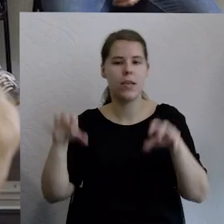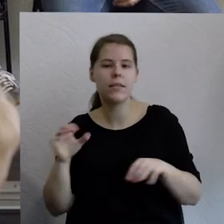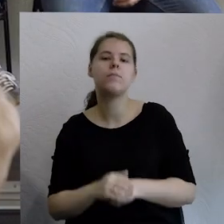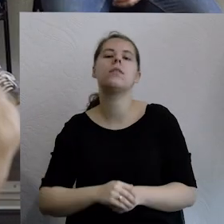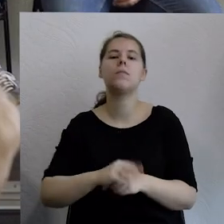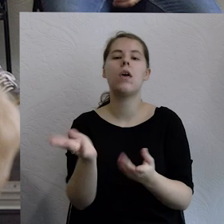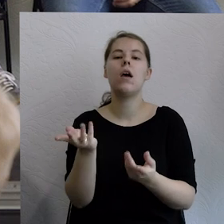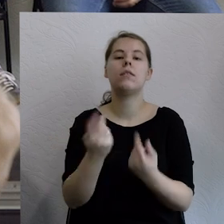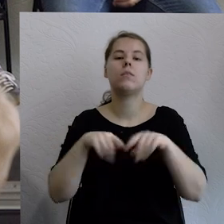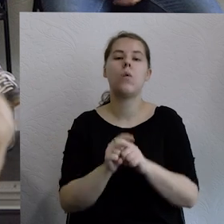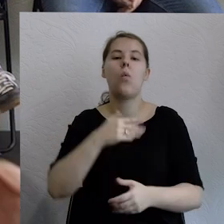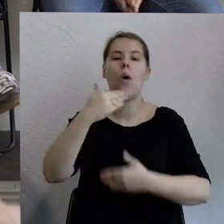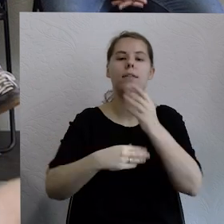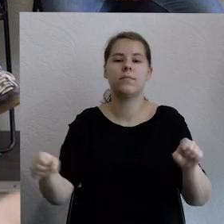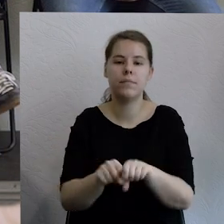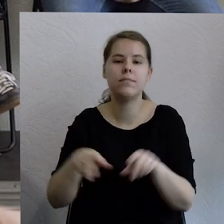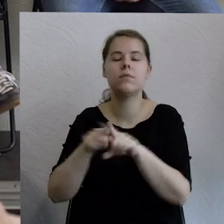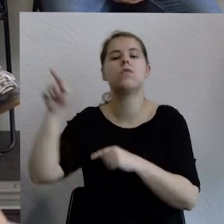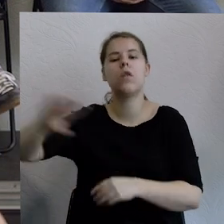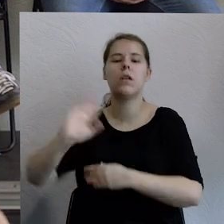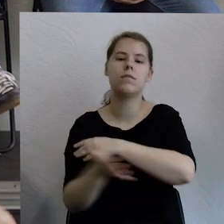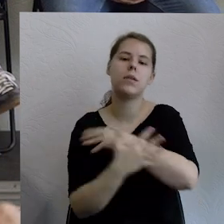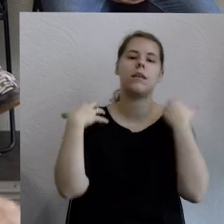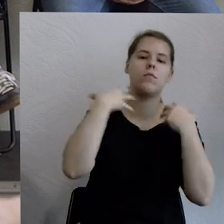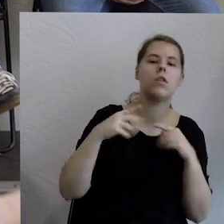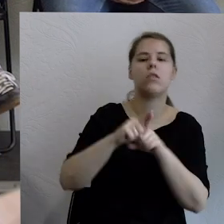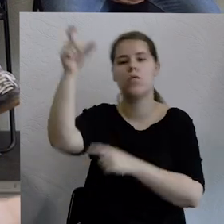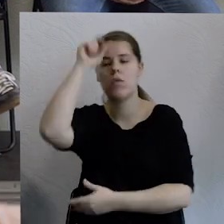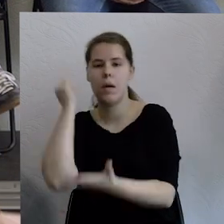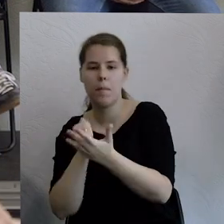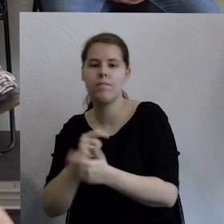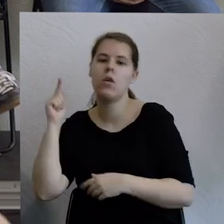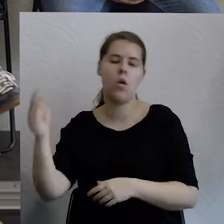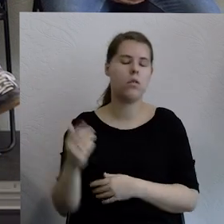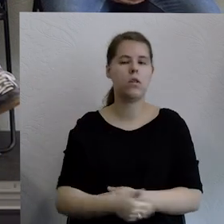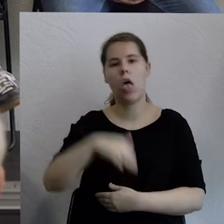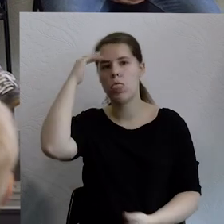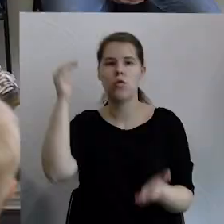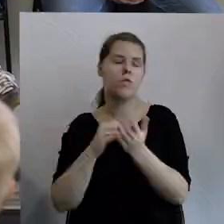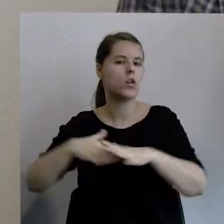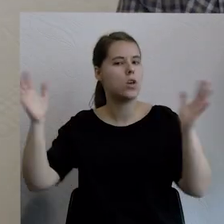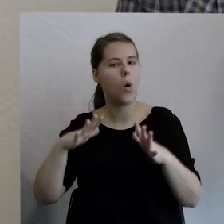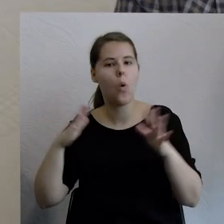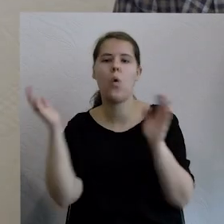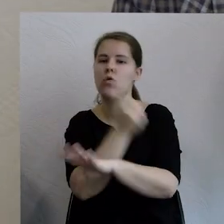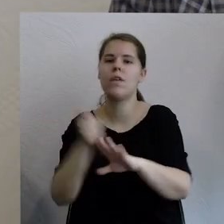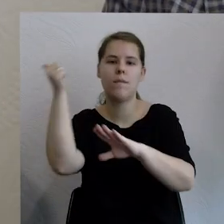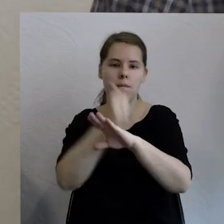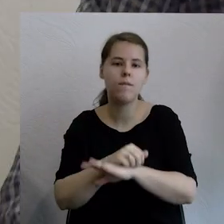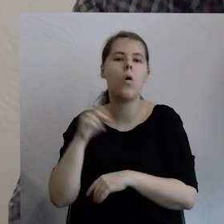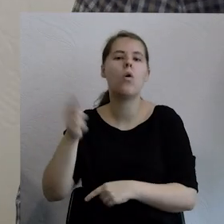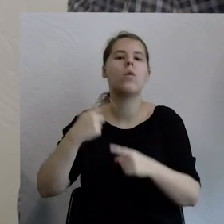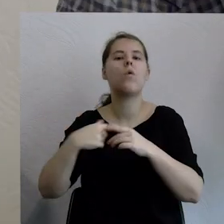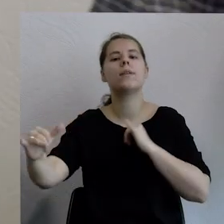akcji demokracji, aktywiska prozwierzęca, feministyczna, prawnoczłowiecza i doświadczona liderka. To potwierdzam. Członkini zarządu Animal